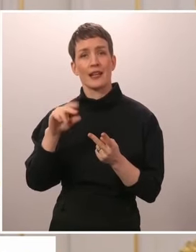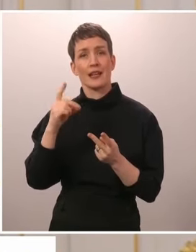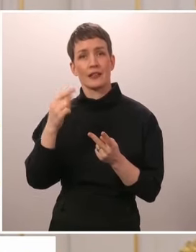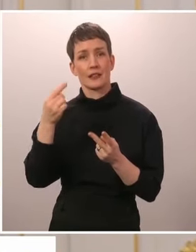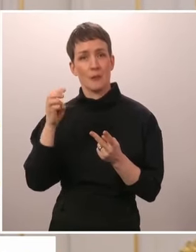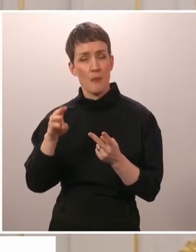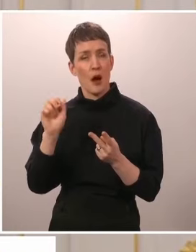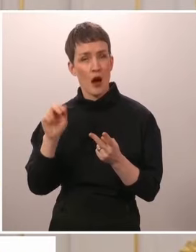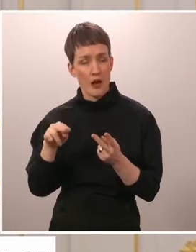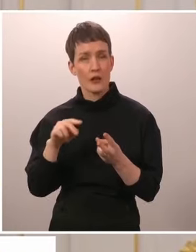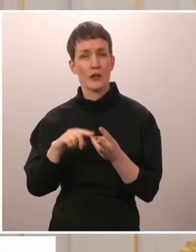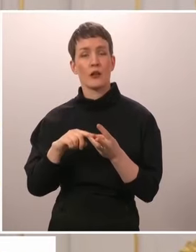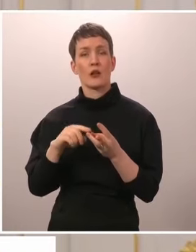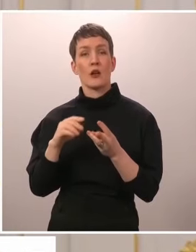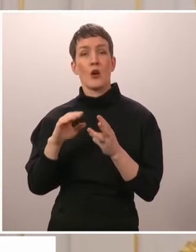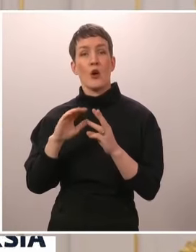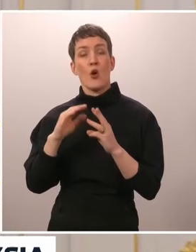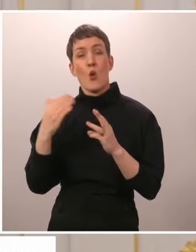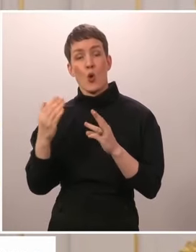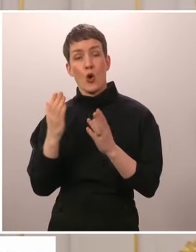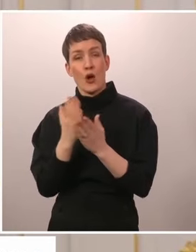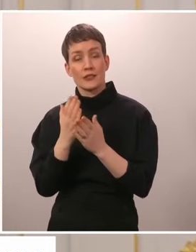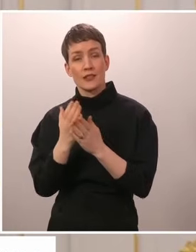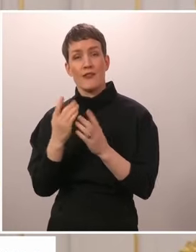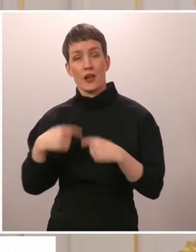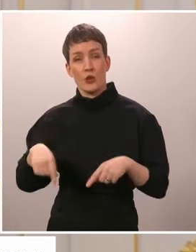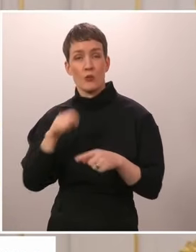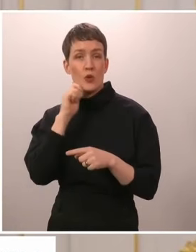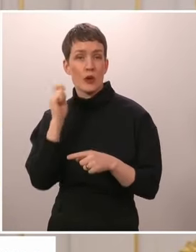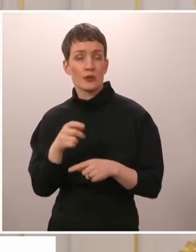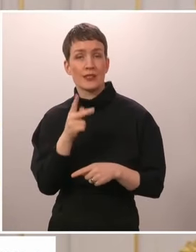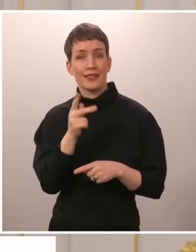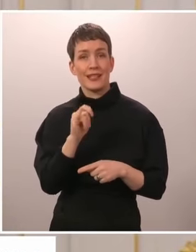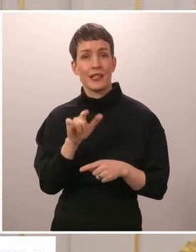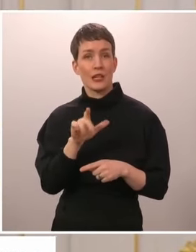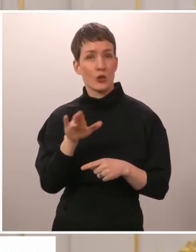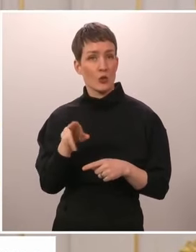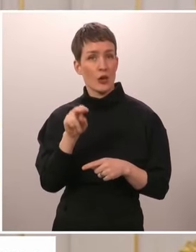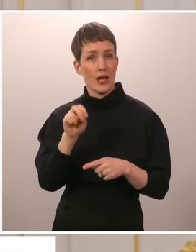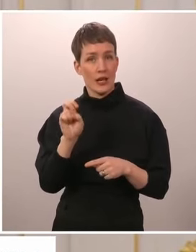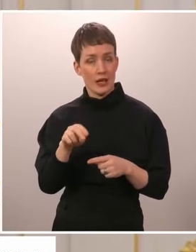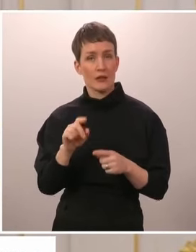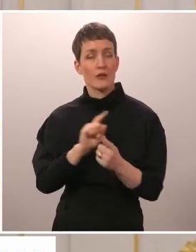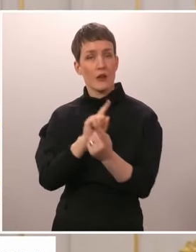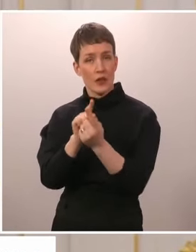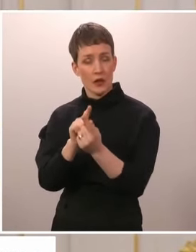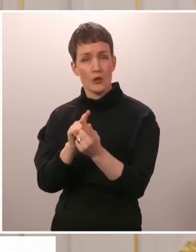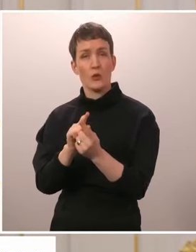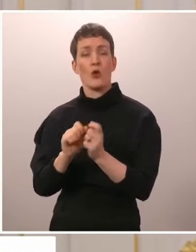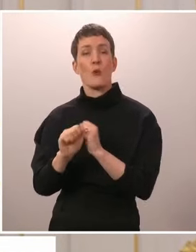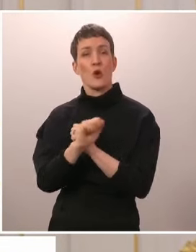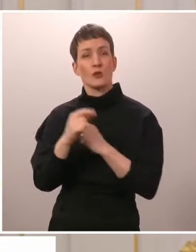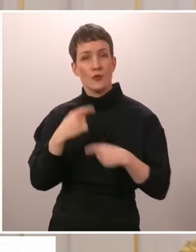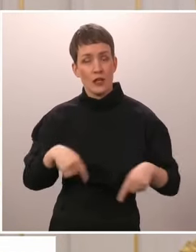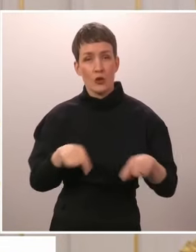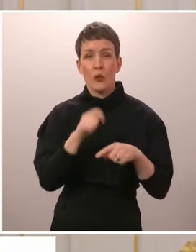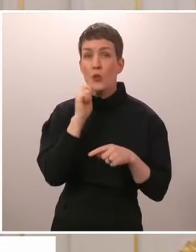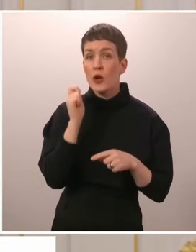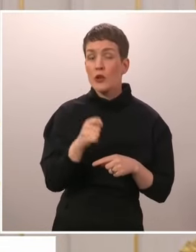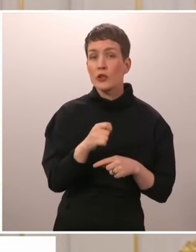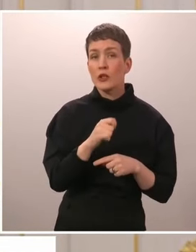olen tavannut ulkoasian valiokunnan puheenjohtaja Kimmo Kiljusen, ja puolustusvaliokunnan puheenjohtajan Jukka